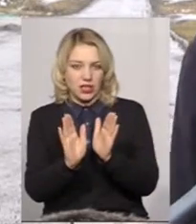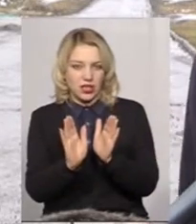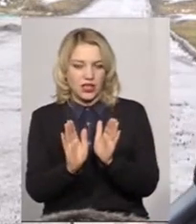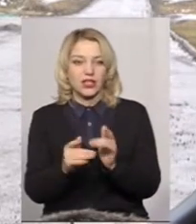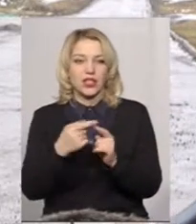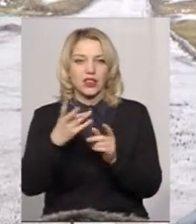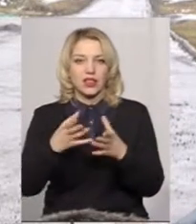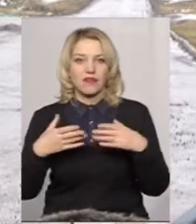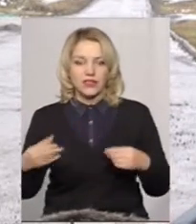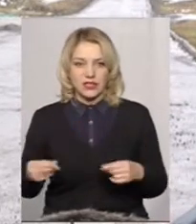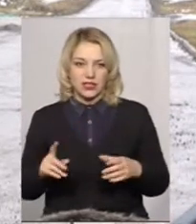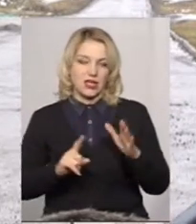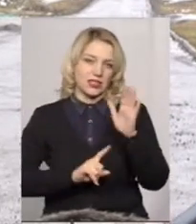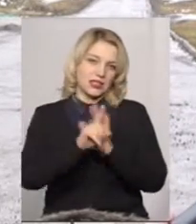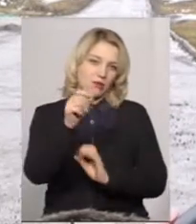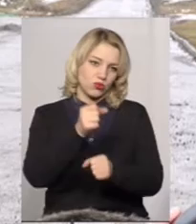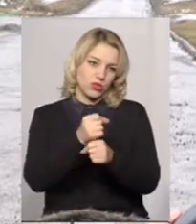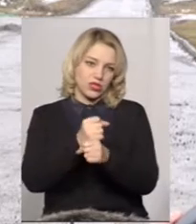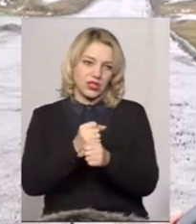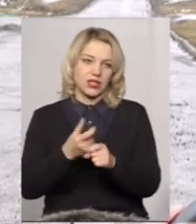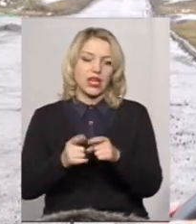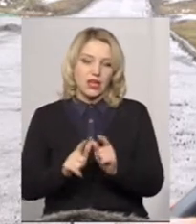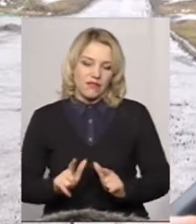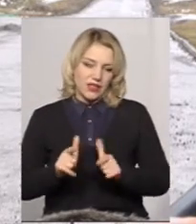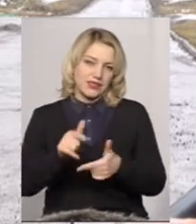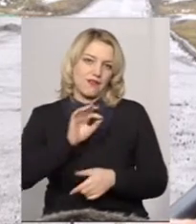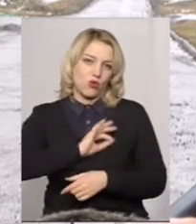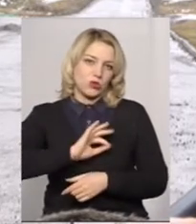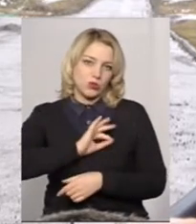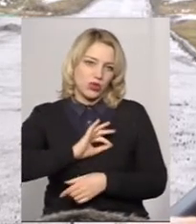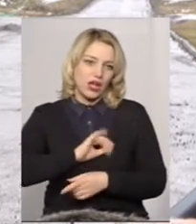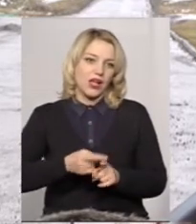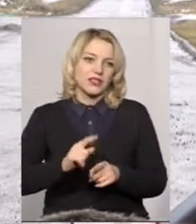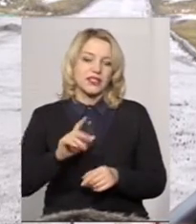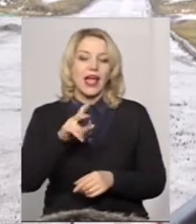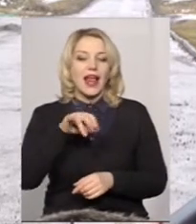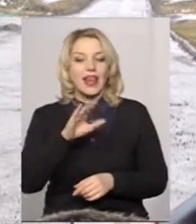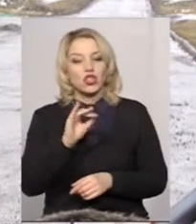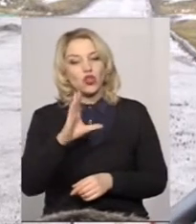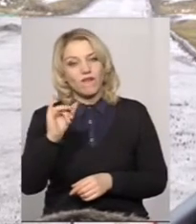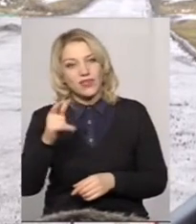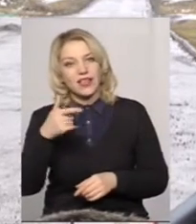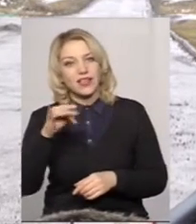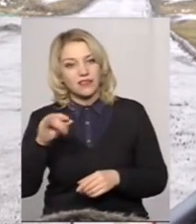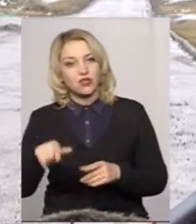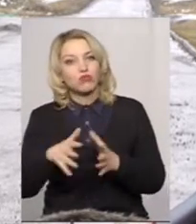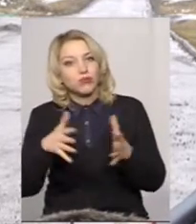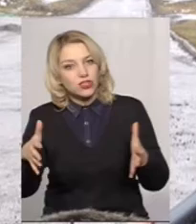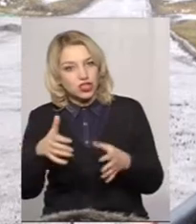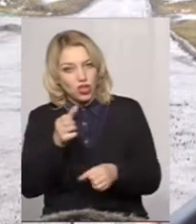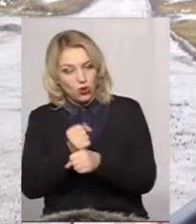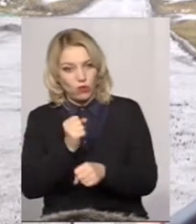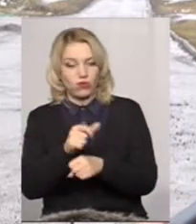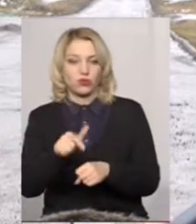навесні просто запустити водогони ці роботу, ввести в сплуатацію. В Лісогранівцях тільки більше роботи. Тут ще потрібно буде,